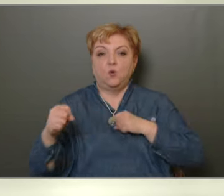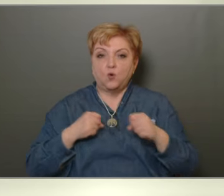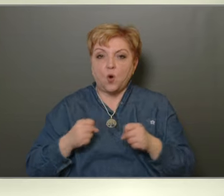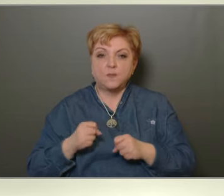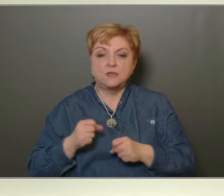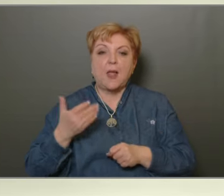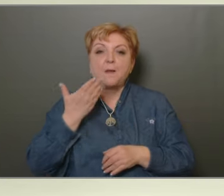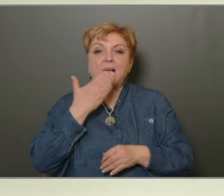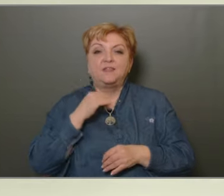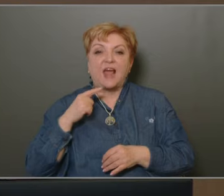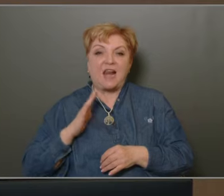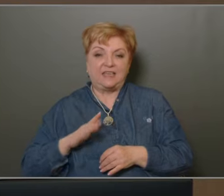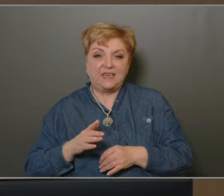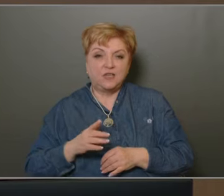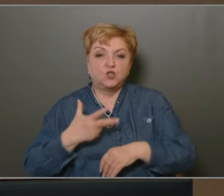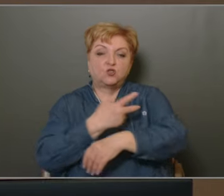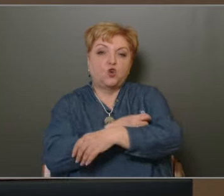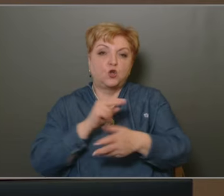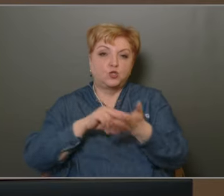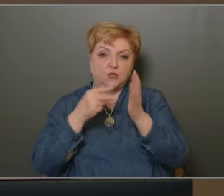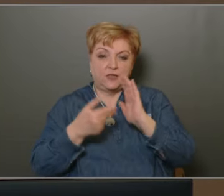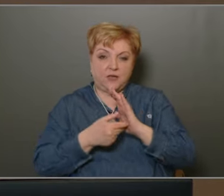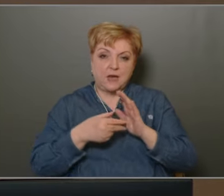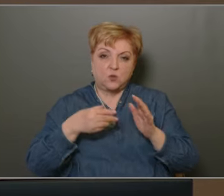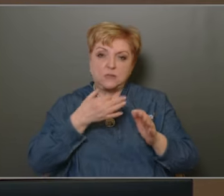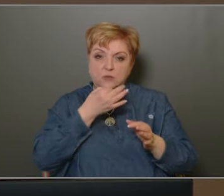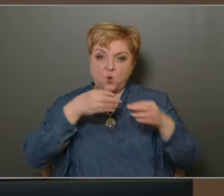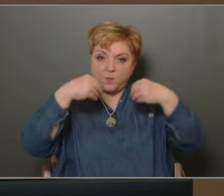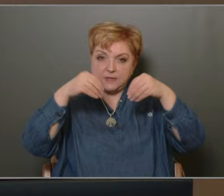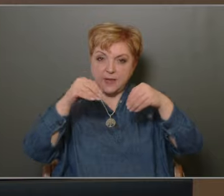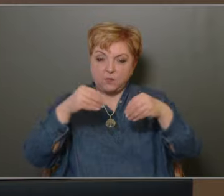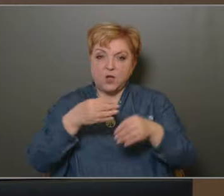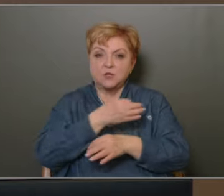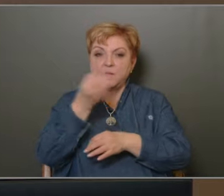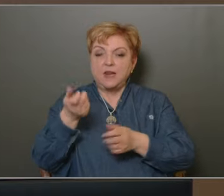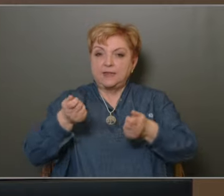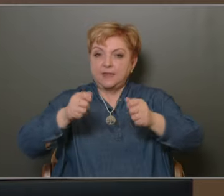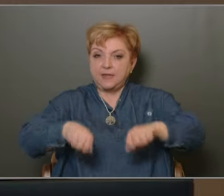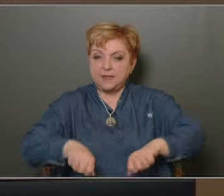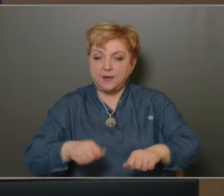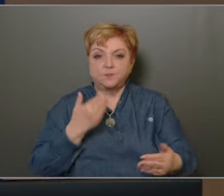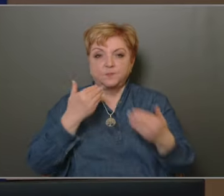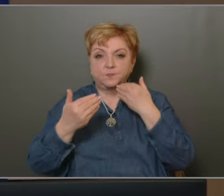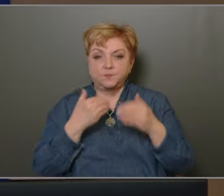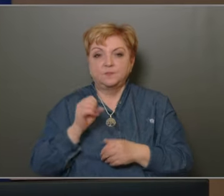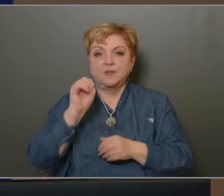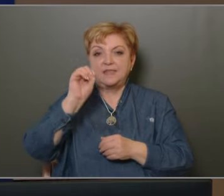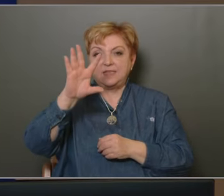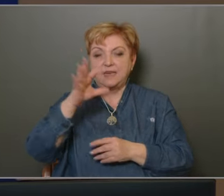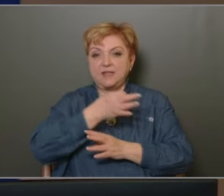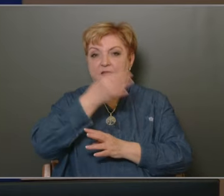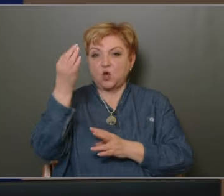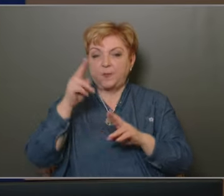önkormányzat mentálhigiénés és drogstratégia végrehajtásáról szóló beszámoló napirendet lezártam. Tárgyaljuk 14.